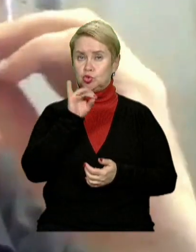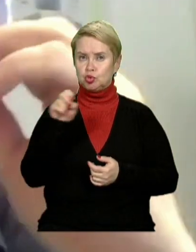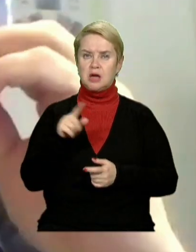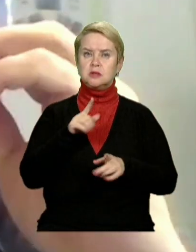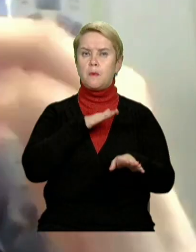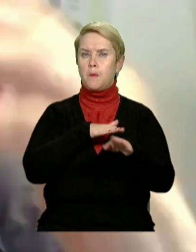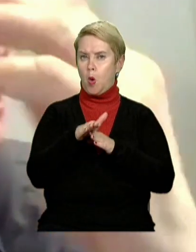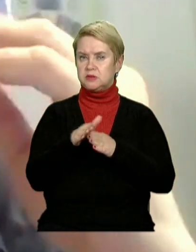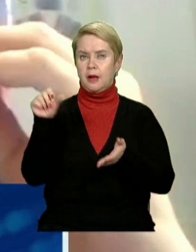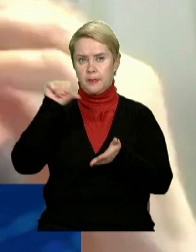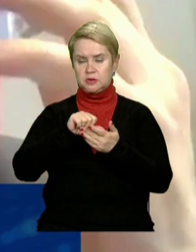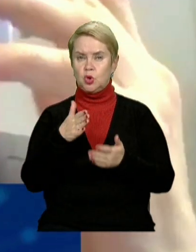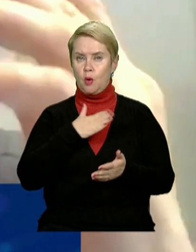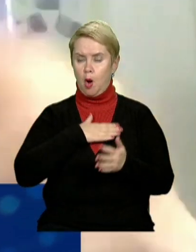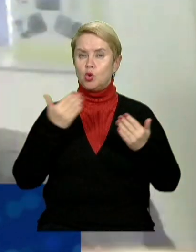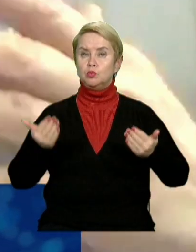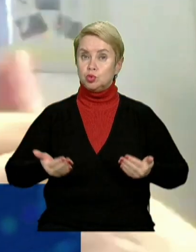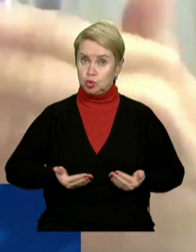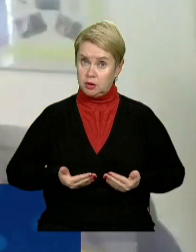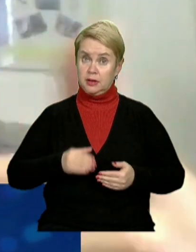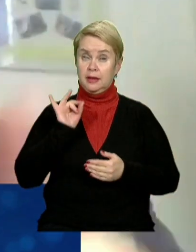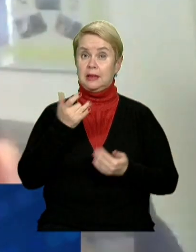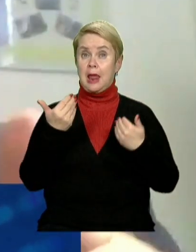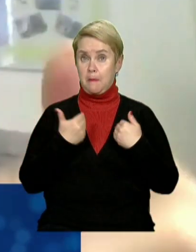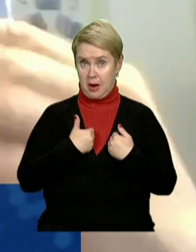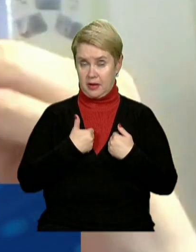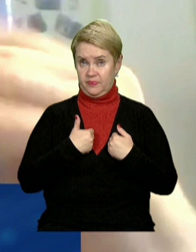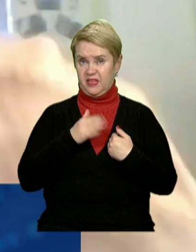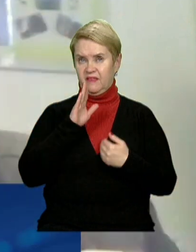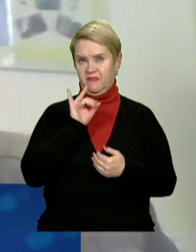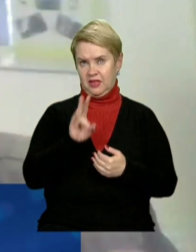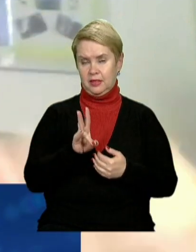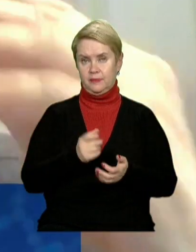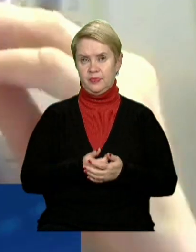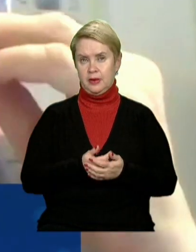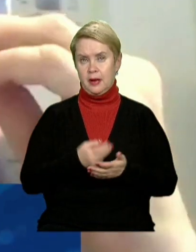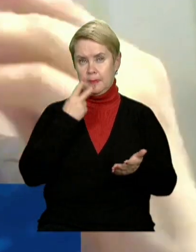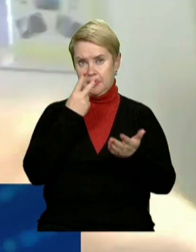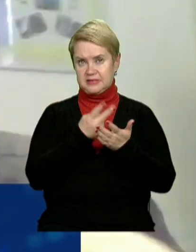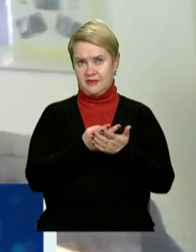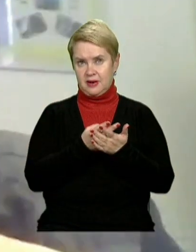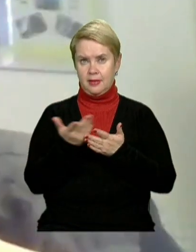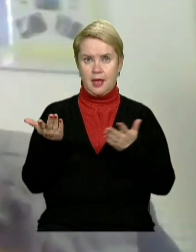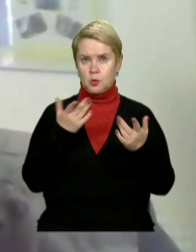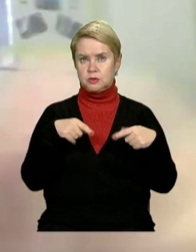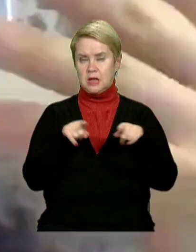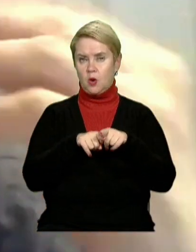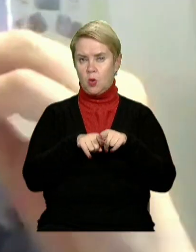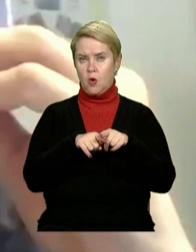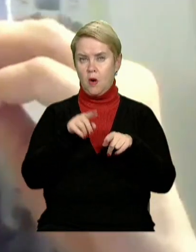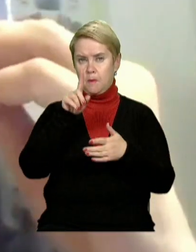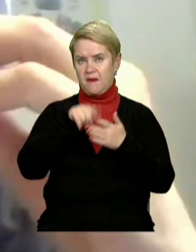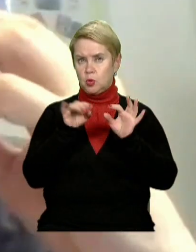повністю присутній в моєму житті і для мене він представляє якусь таку певну